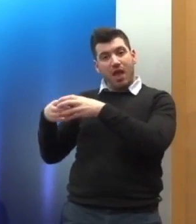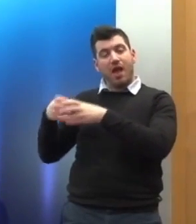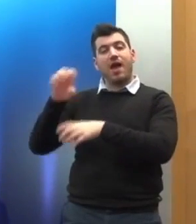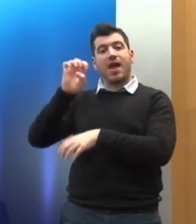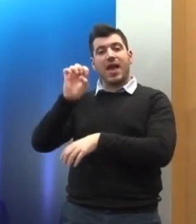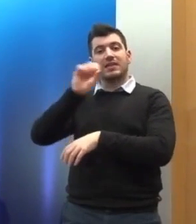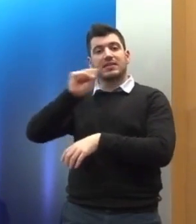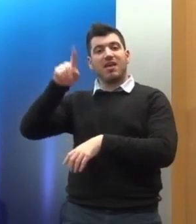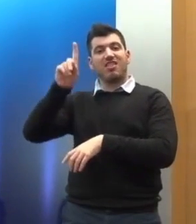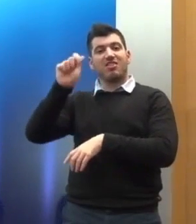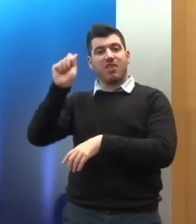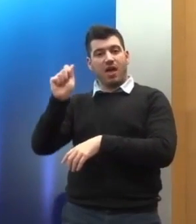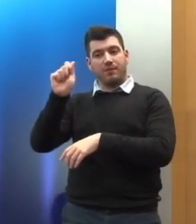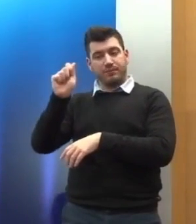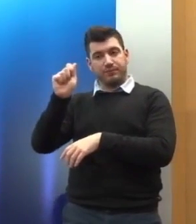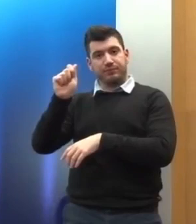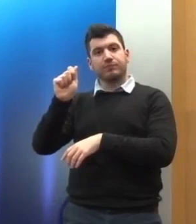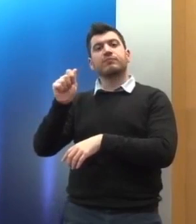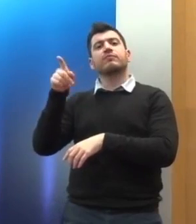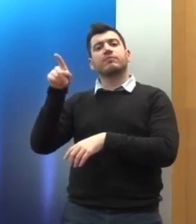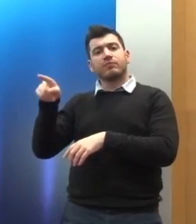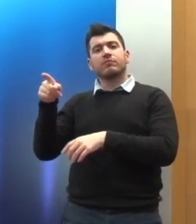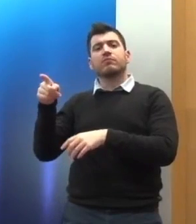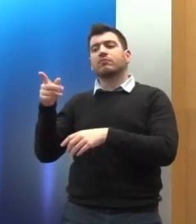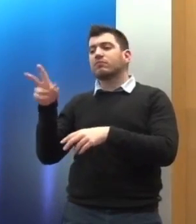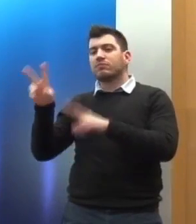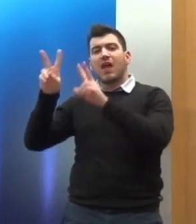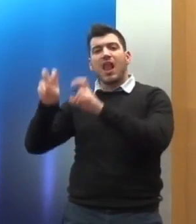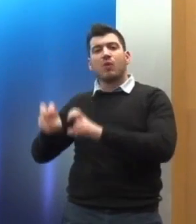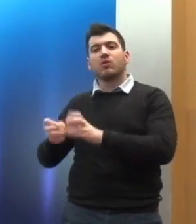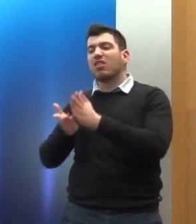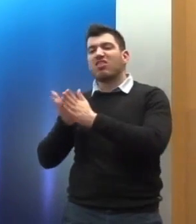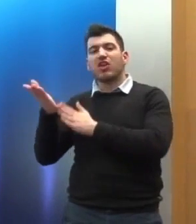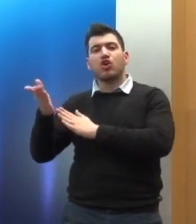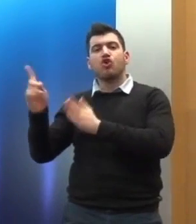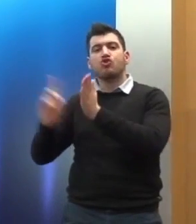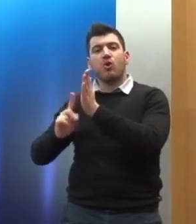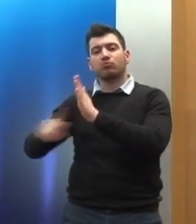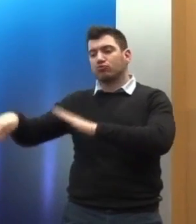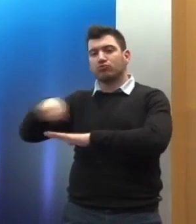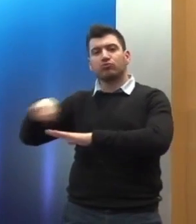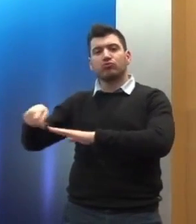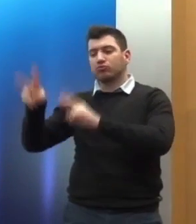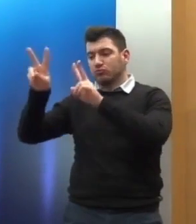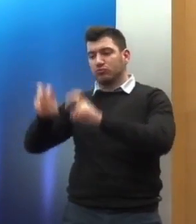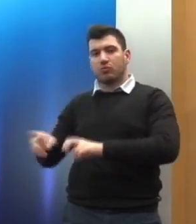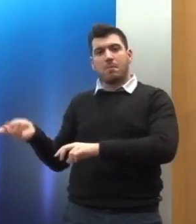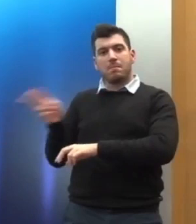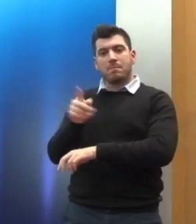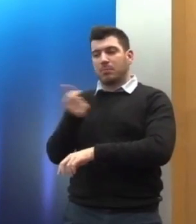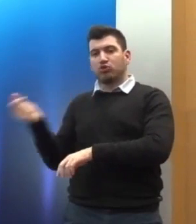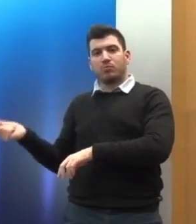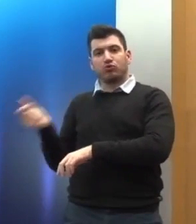έλεγχο συμφωνίας με το κοινοτικό δίκαιο, το διατάξεων που εφαρμόζουν. Δεν γίνεται όμως πάντα